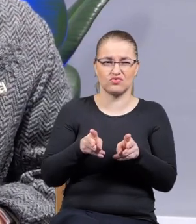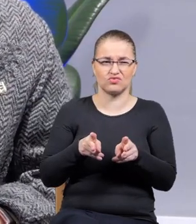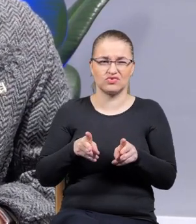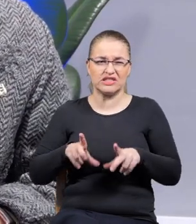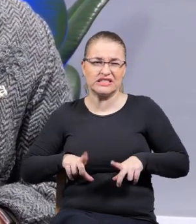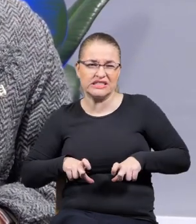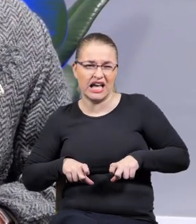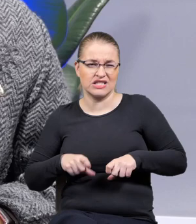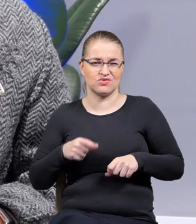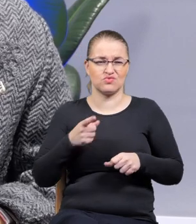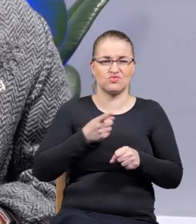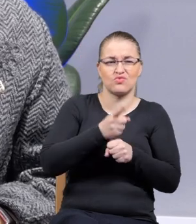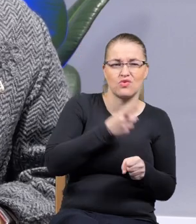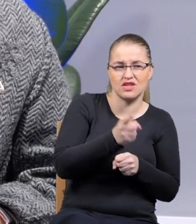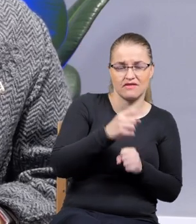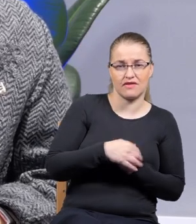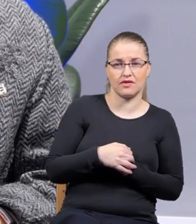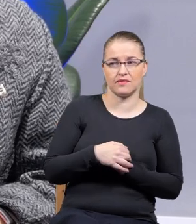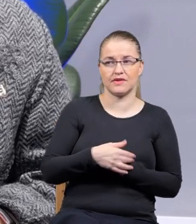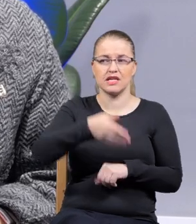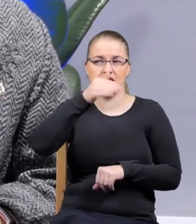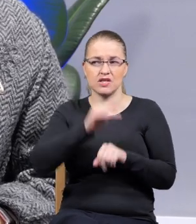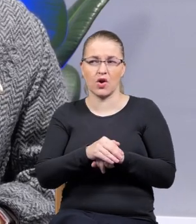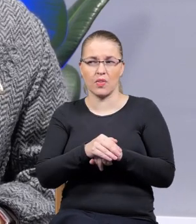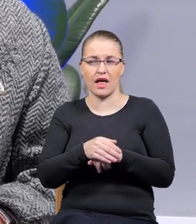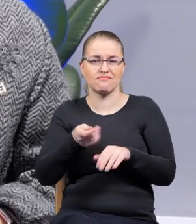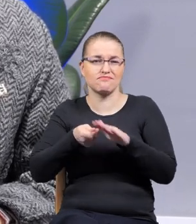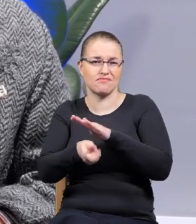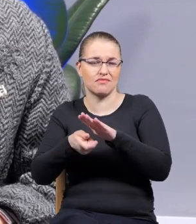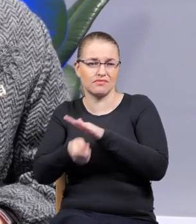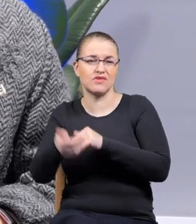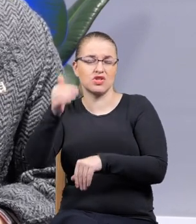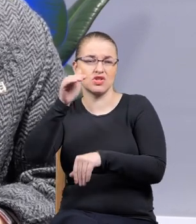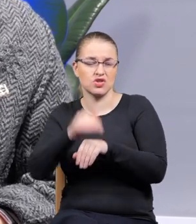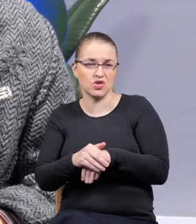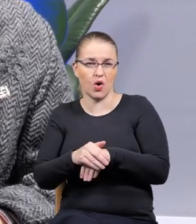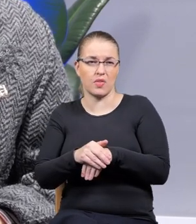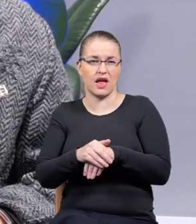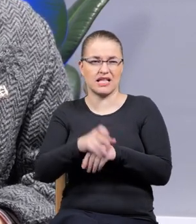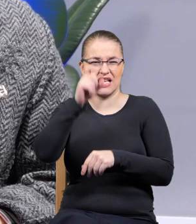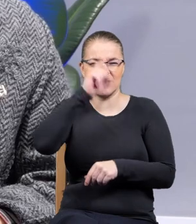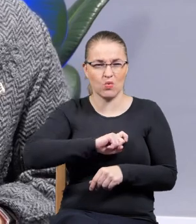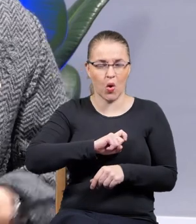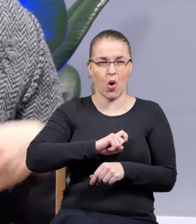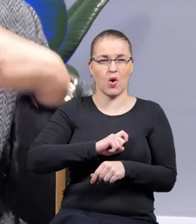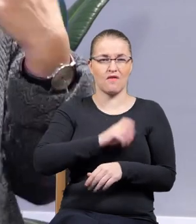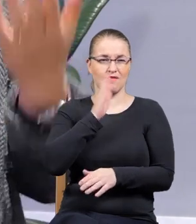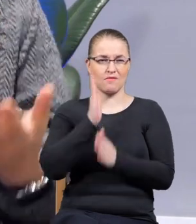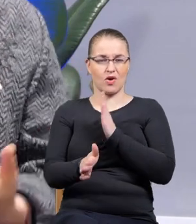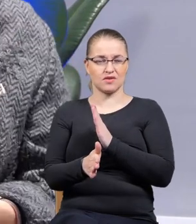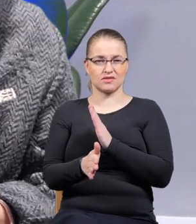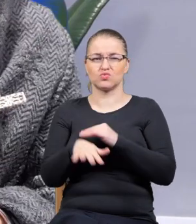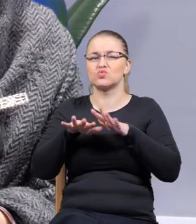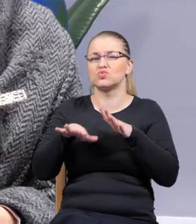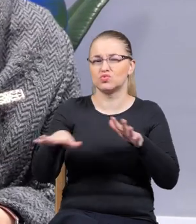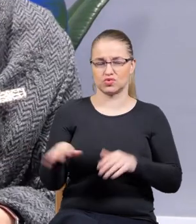zawiść, złośliwość, przyzwolenie na korupcję, przyzwolenie na zło, takie, które się wprost dzieje. Mogłabym